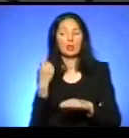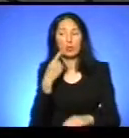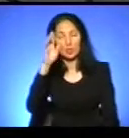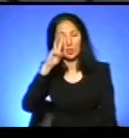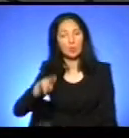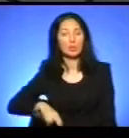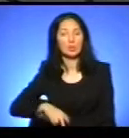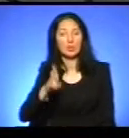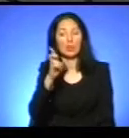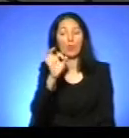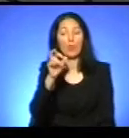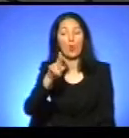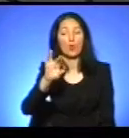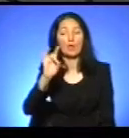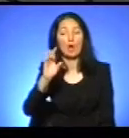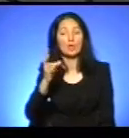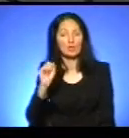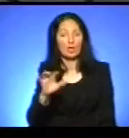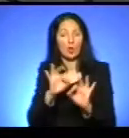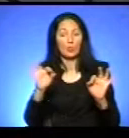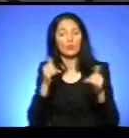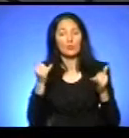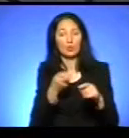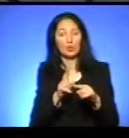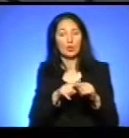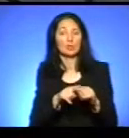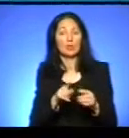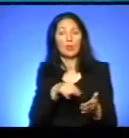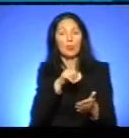Боярський коментував сьогодні ці речі. Будь ласка.